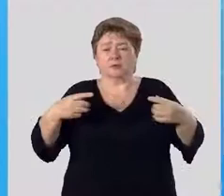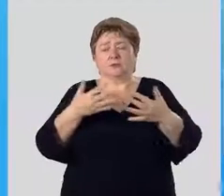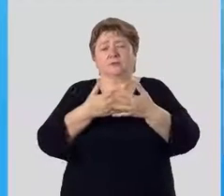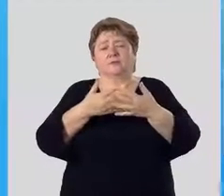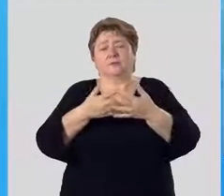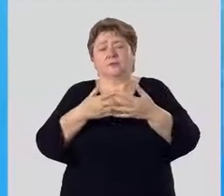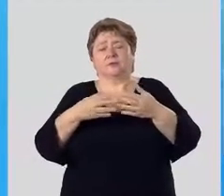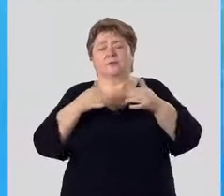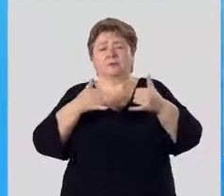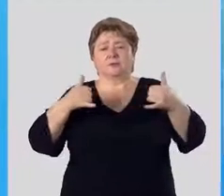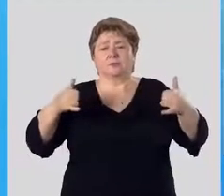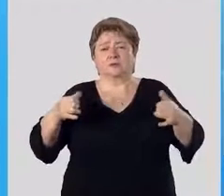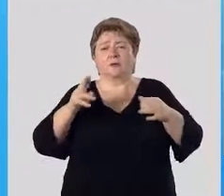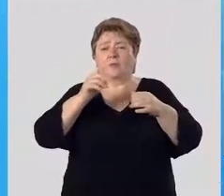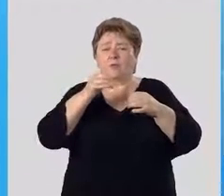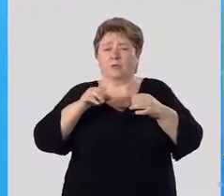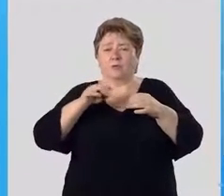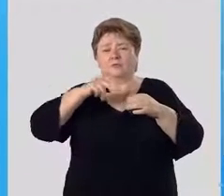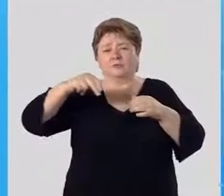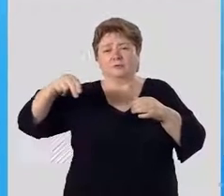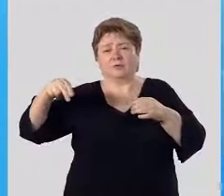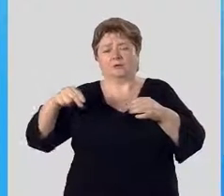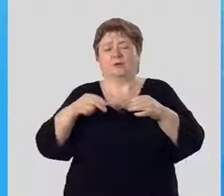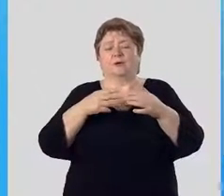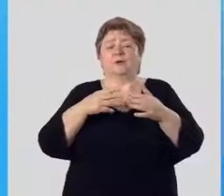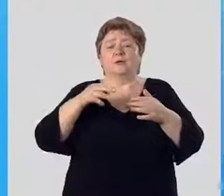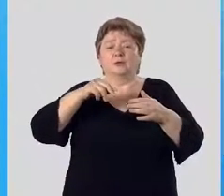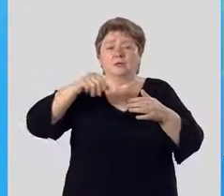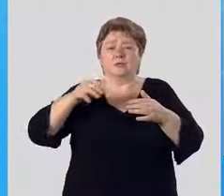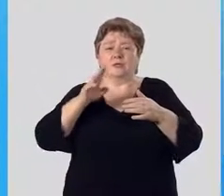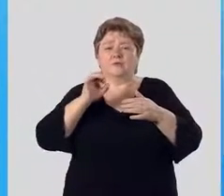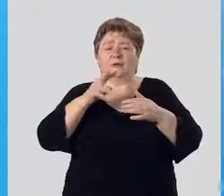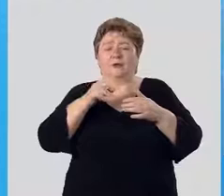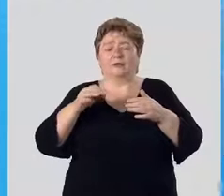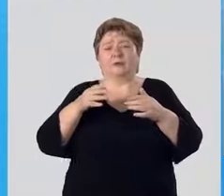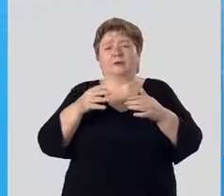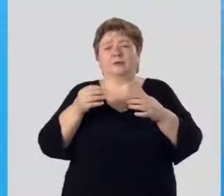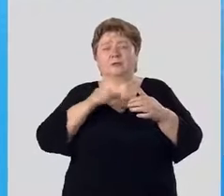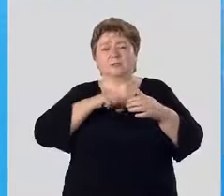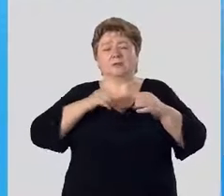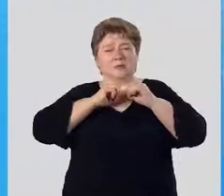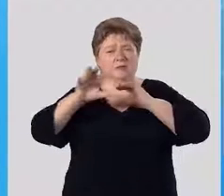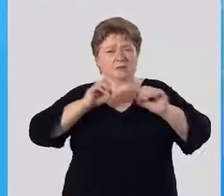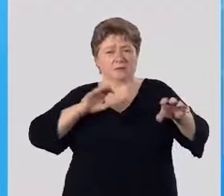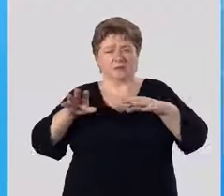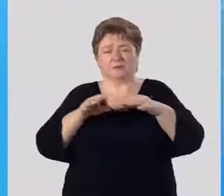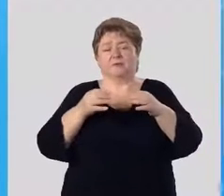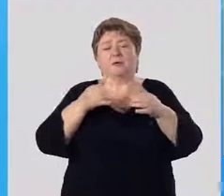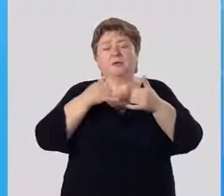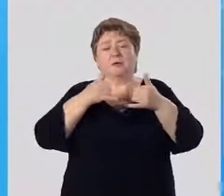виды распространения плодов и семян. Так семена фиалки, помимо саморазбрасывания,